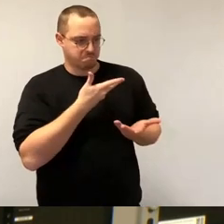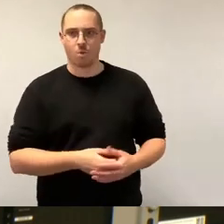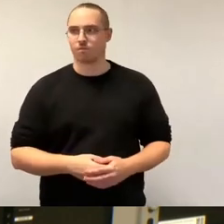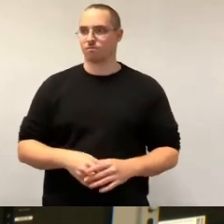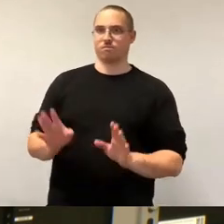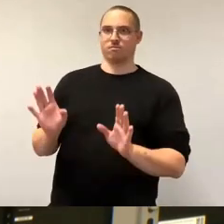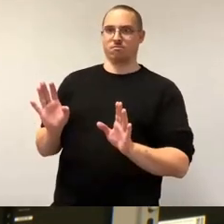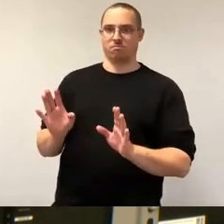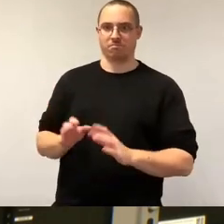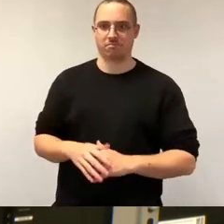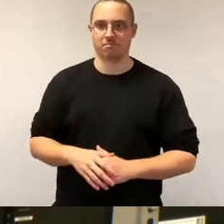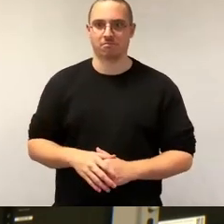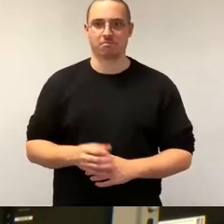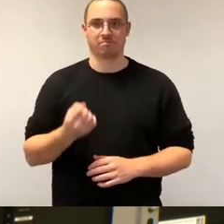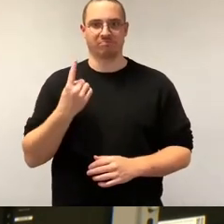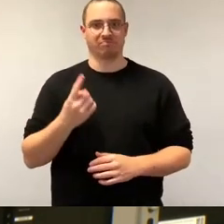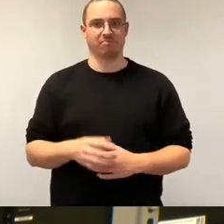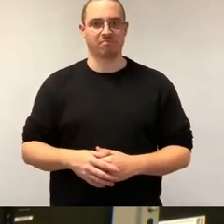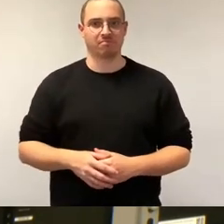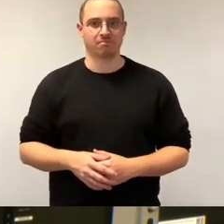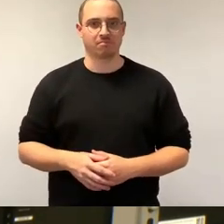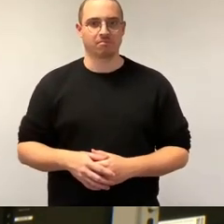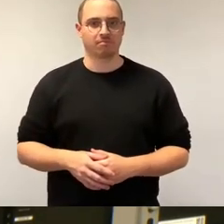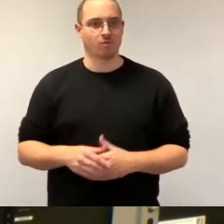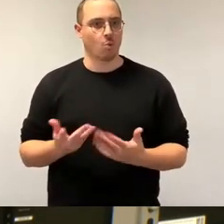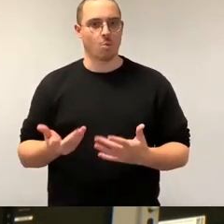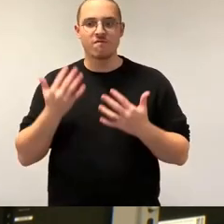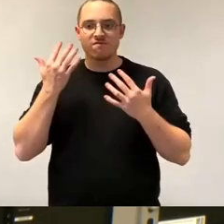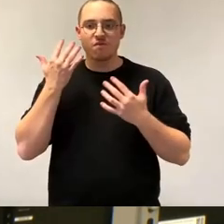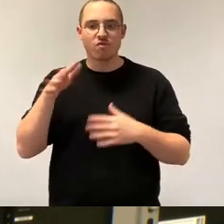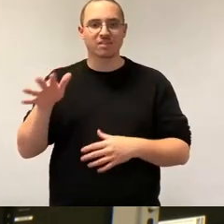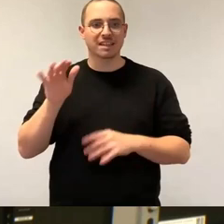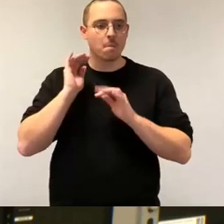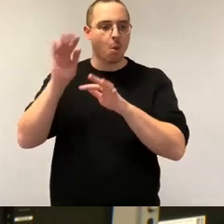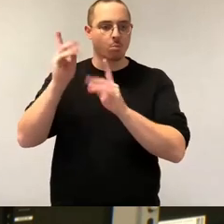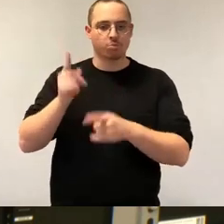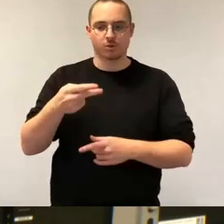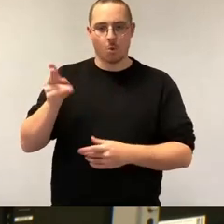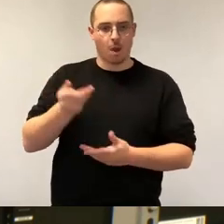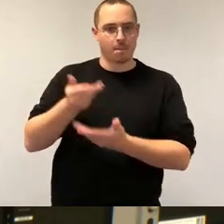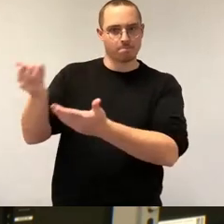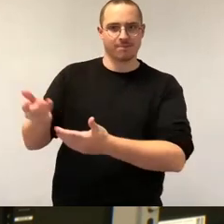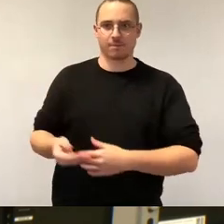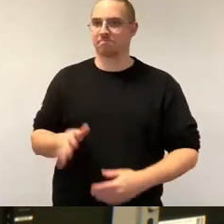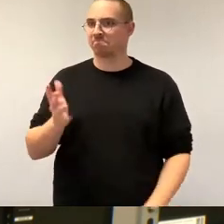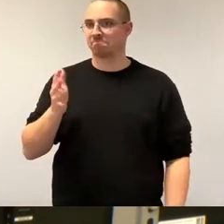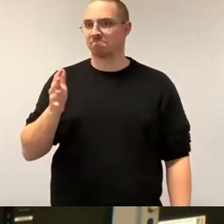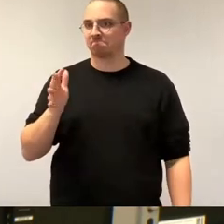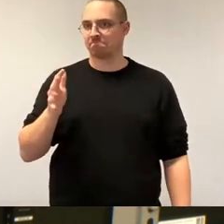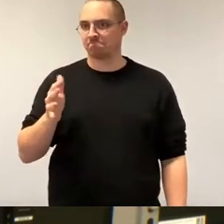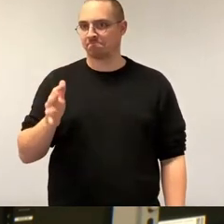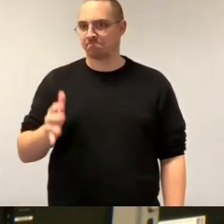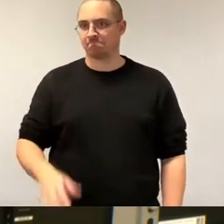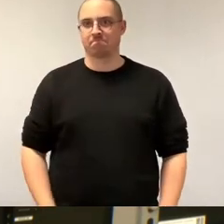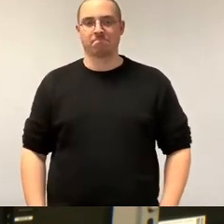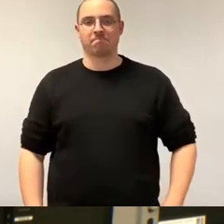geredet haben, als 50 Millionen herzugeben waren, weil das musste ja der Stadtrat beschließen. Alles andere, welche Straßenbahntrassen